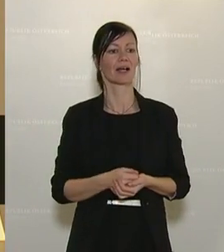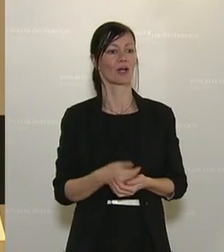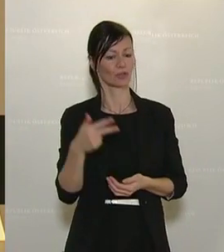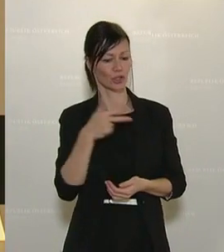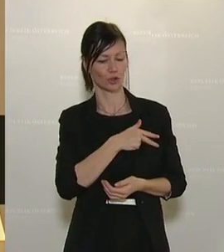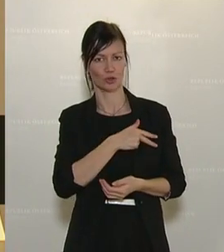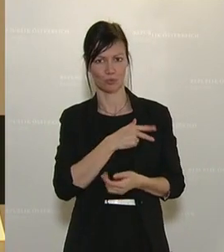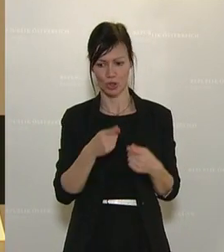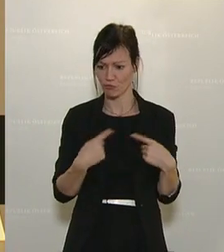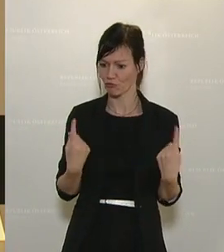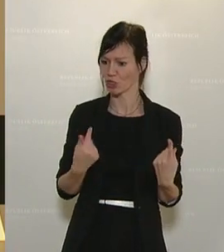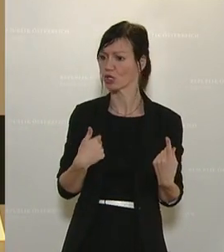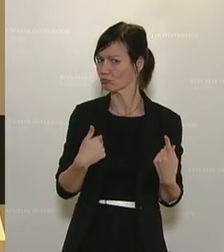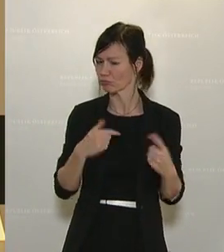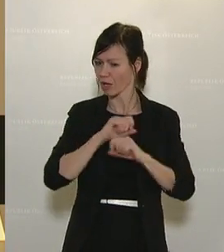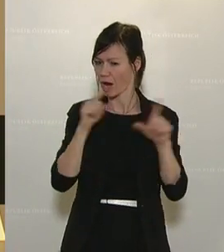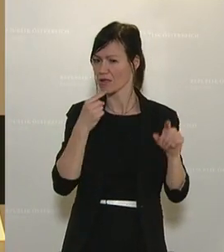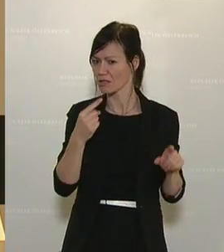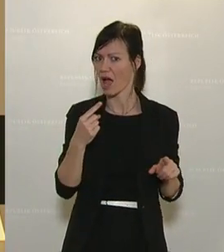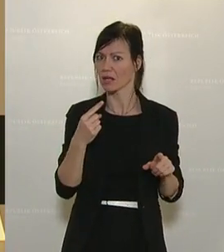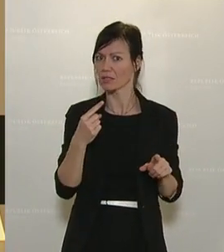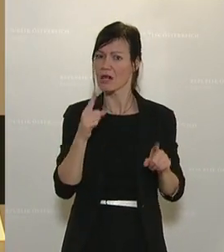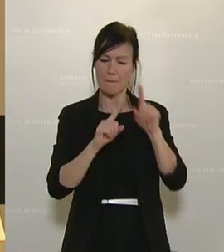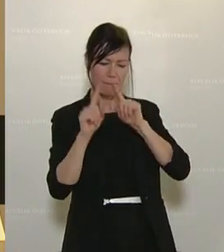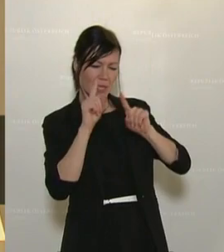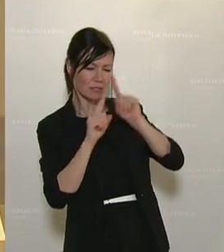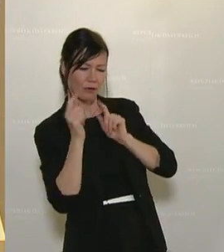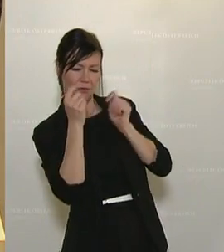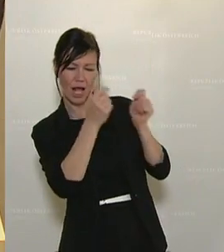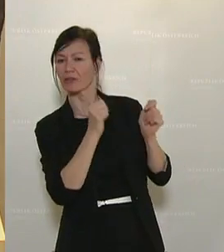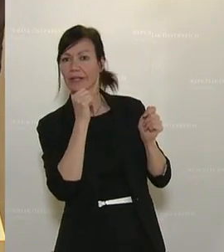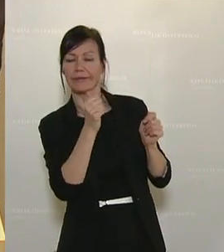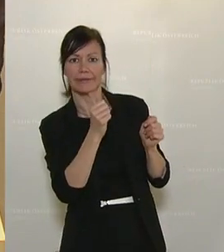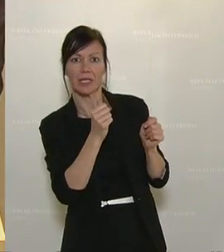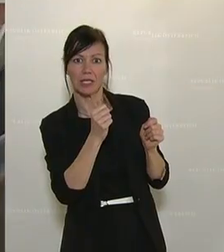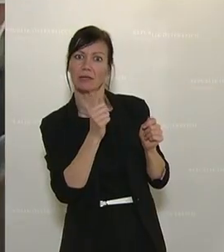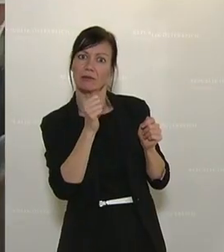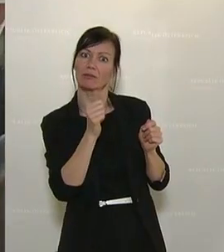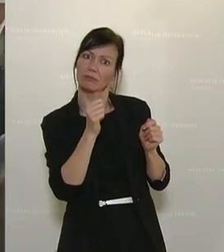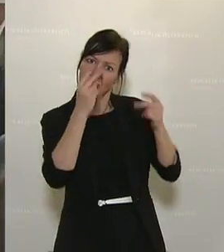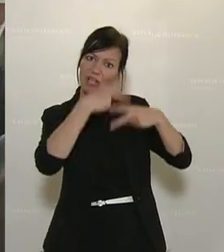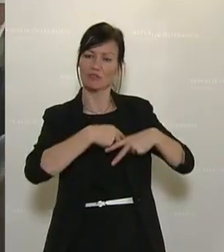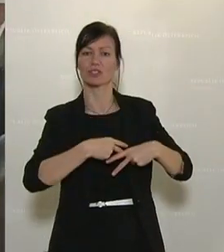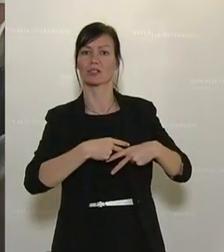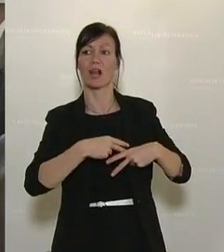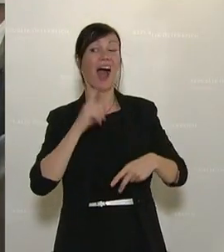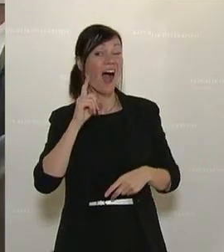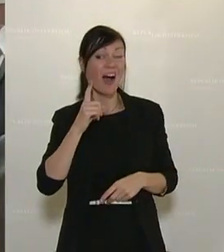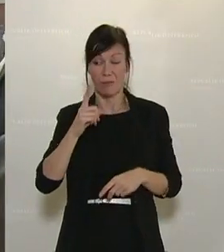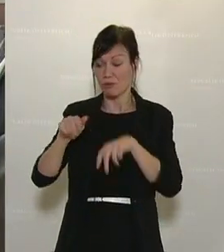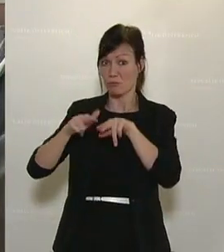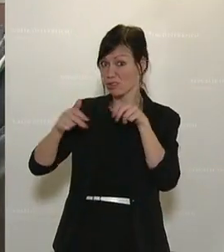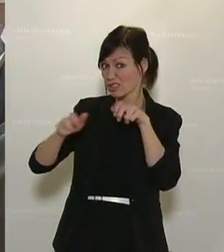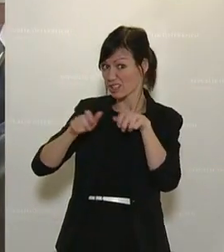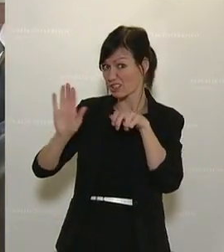schon recht klar gesagt, dass wir dem Misstrauensantrag nicht zustimmen werden, aber das heißt noch lange nicht, dass wir mit der Arbeit der Bundesregierung